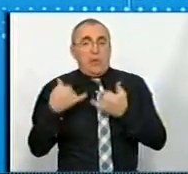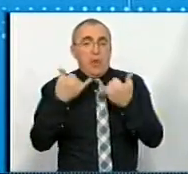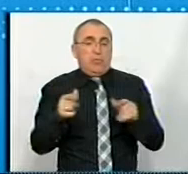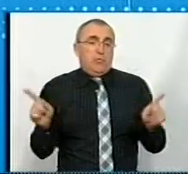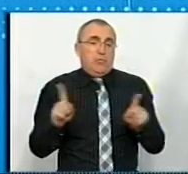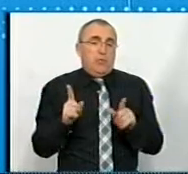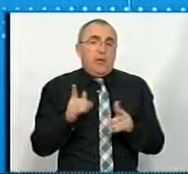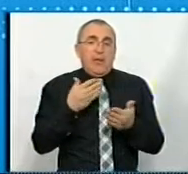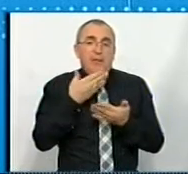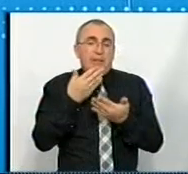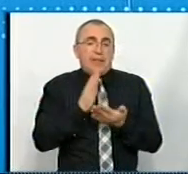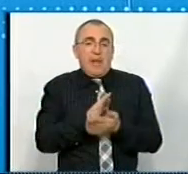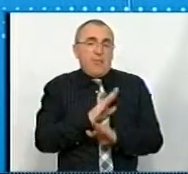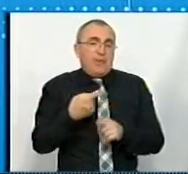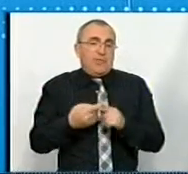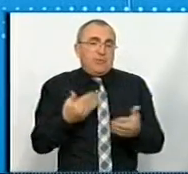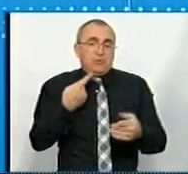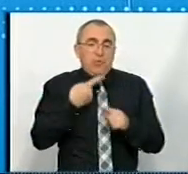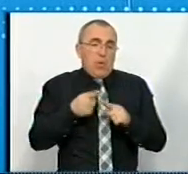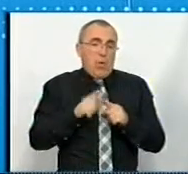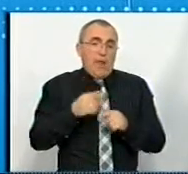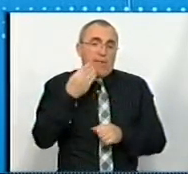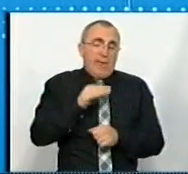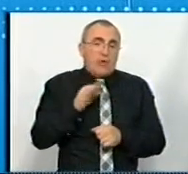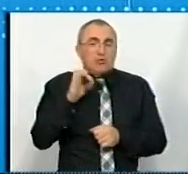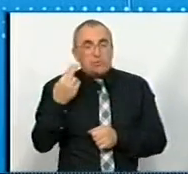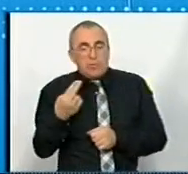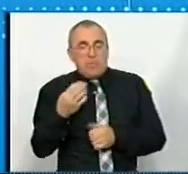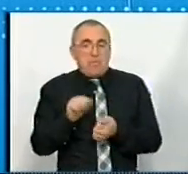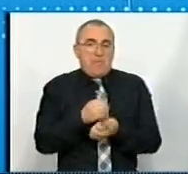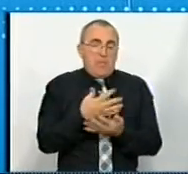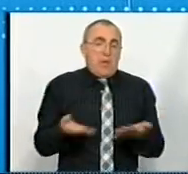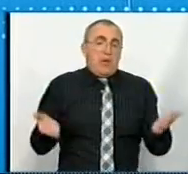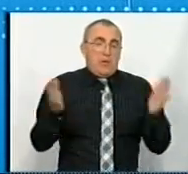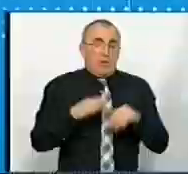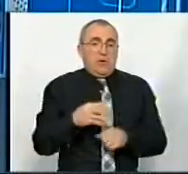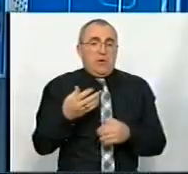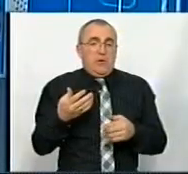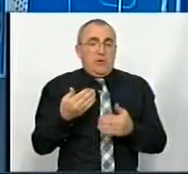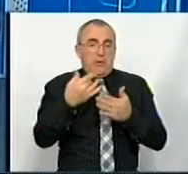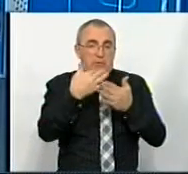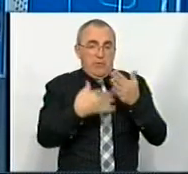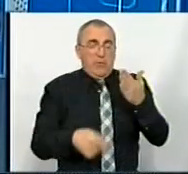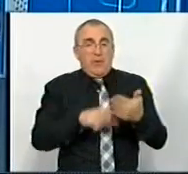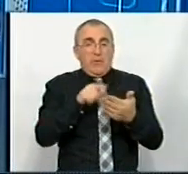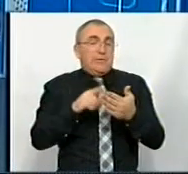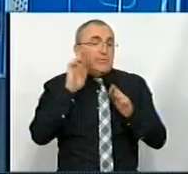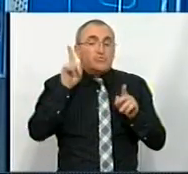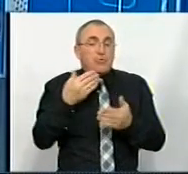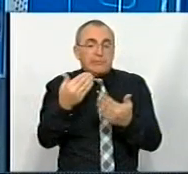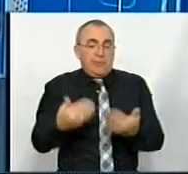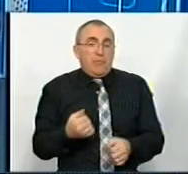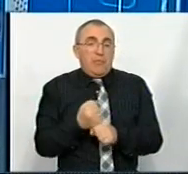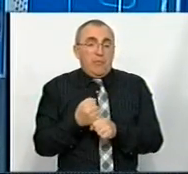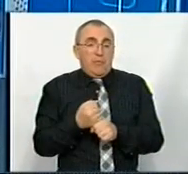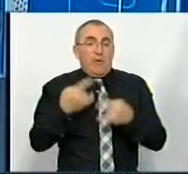щоб не мати від цього ніякого ефекту, не соціально, ані матеріально. Власне, залишається ще цілий ряд запитань, не знаю, що з ними робити.